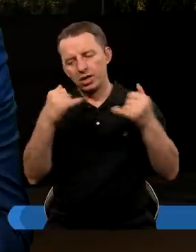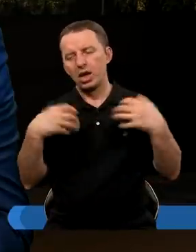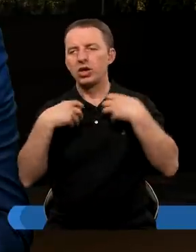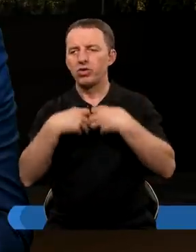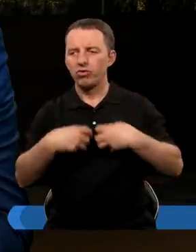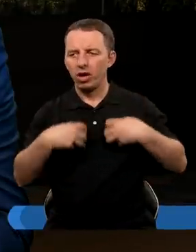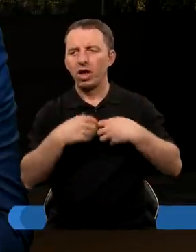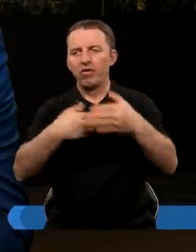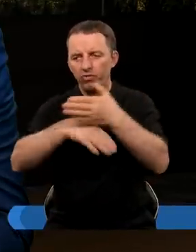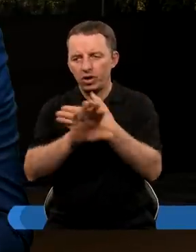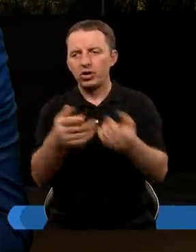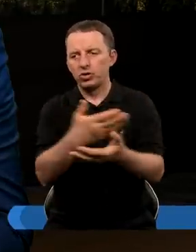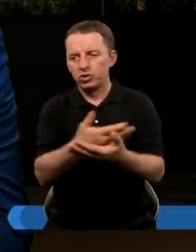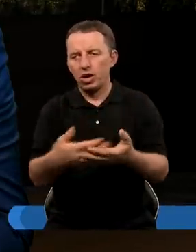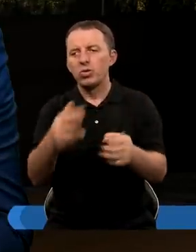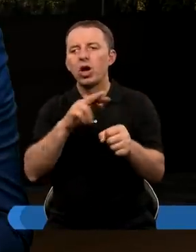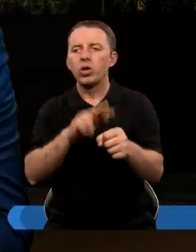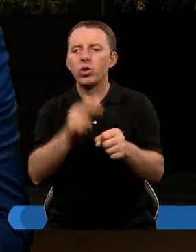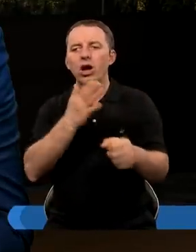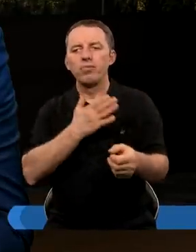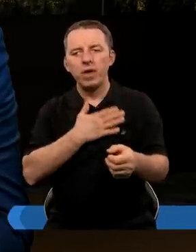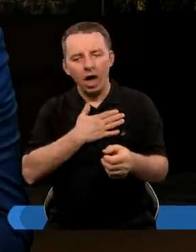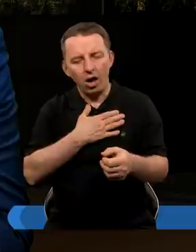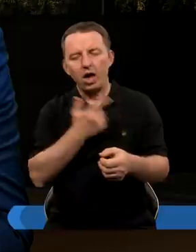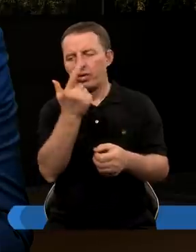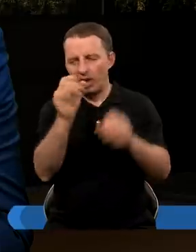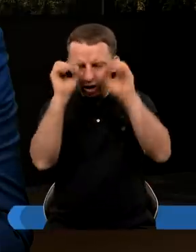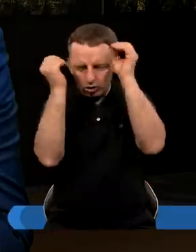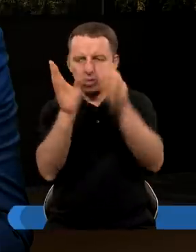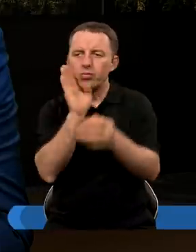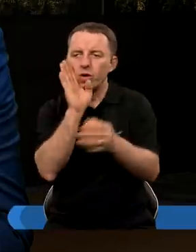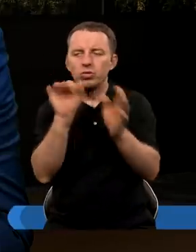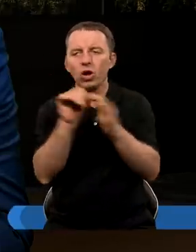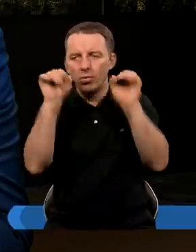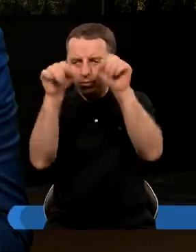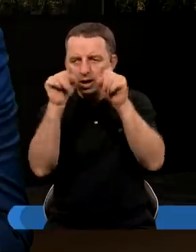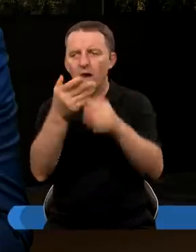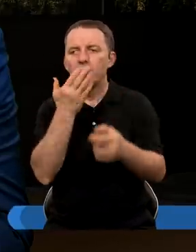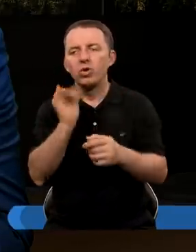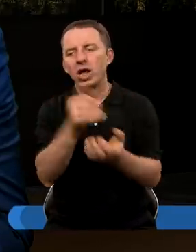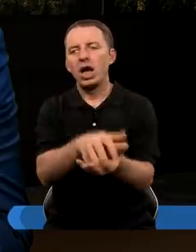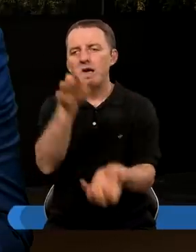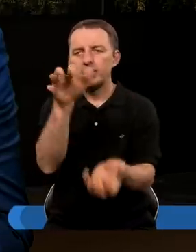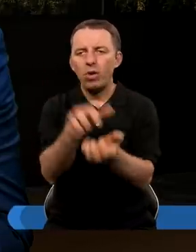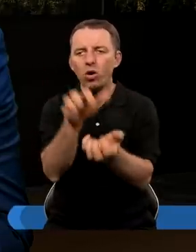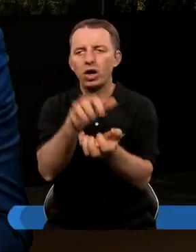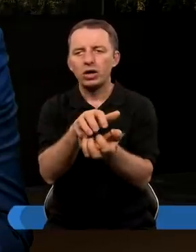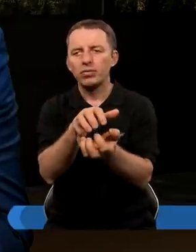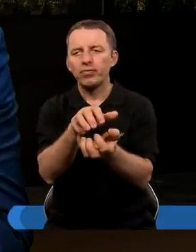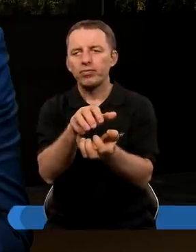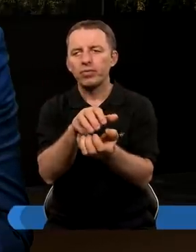inne zwierzę wychodzące z ziemi, które miało dwa rogi podobne do baranich i mówiło jak smog.